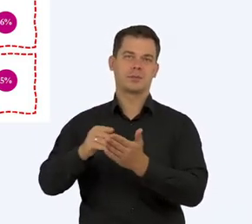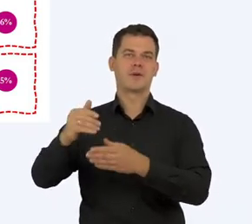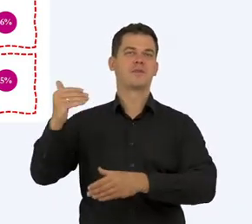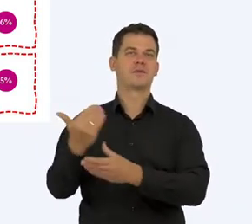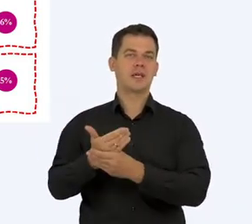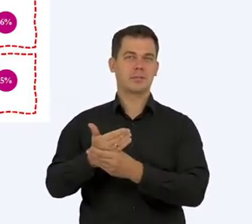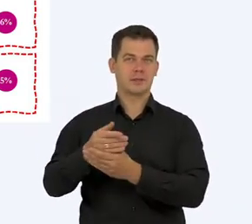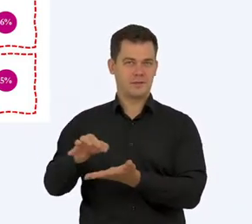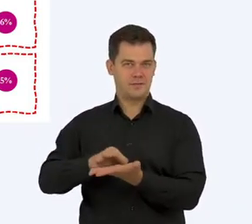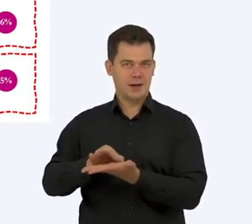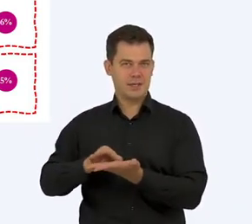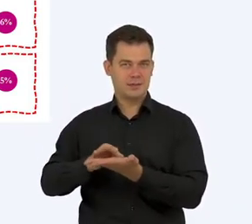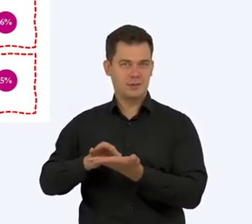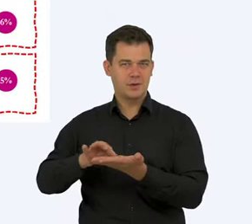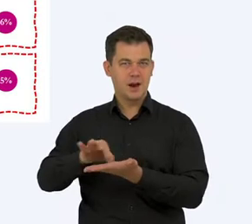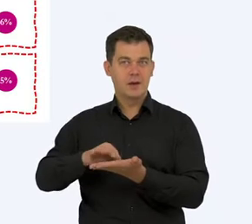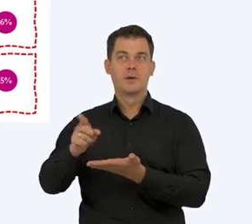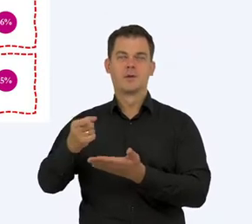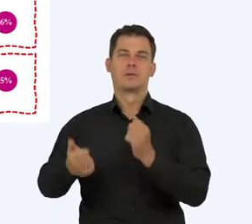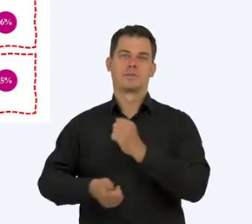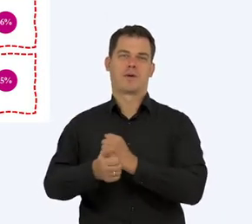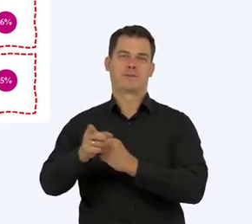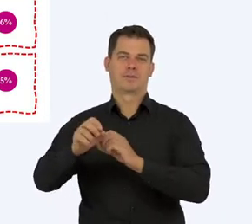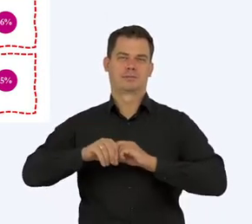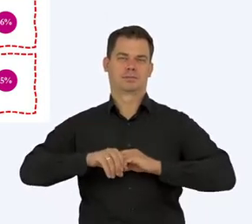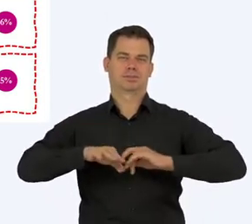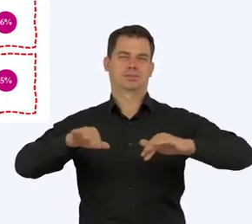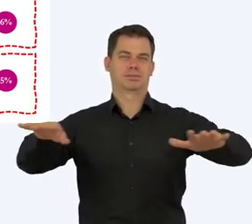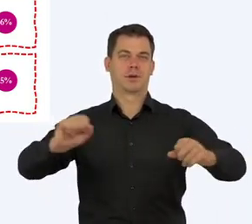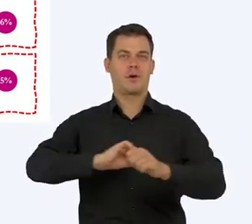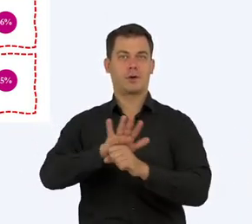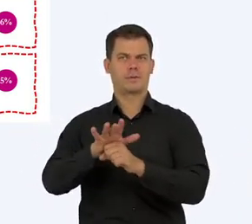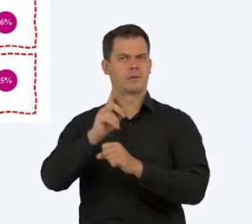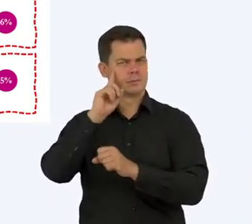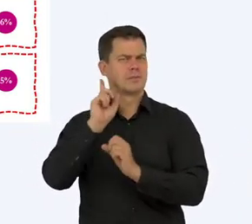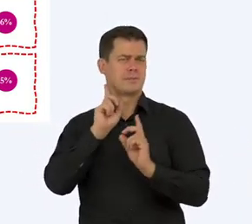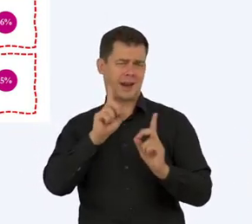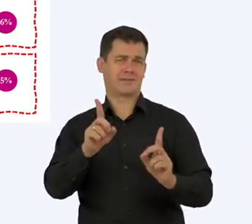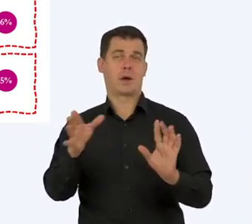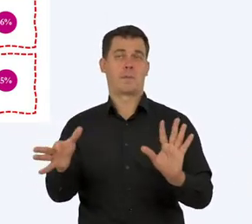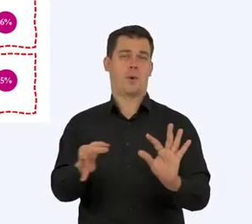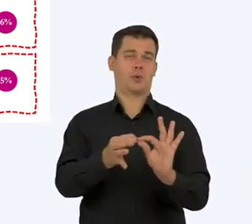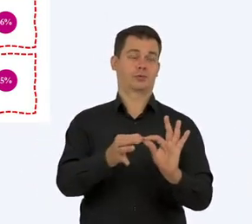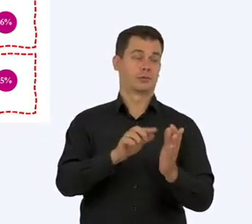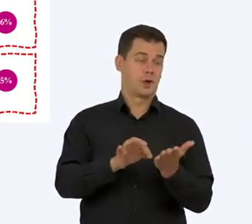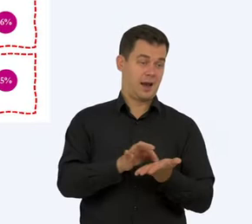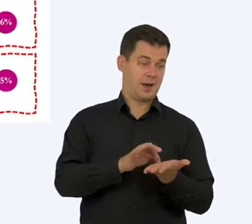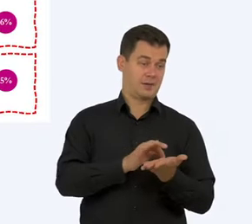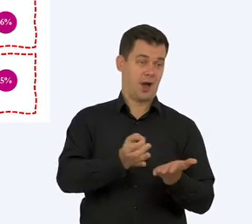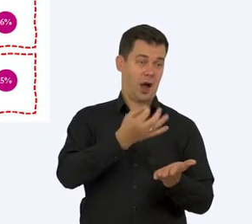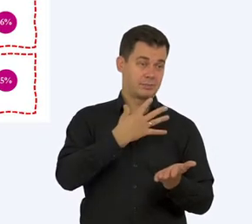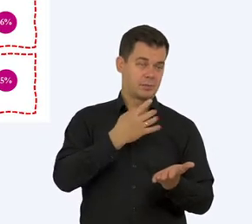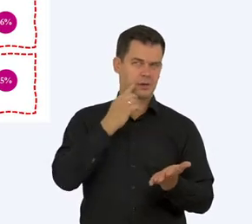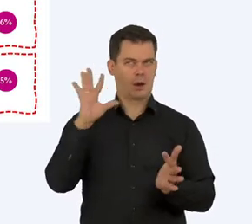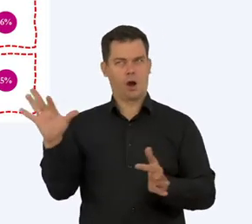to koncerny farmaceutyczne są odpowiedzialne za rozprzestrzenianie się chorób. No jest to jakieś połączenie. Często jest tak, że lekarstwa,